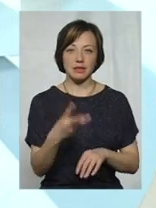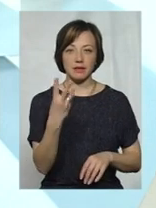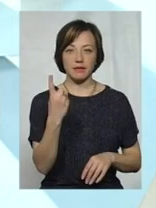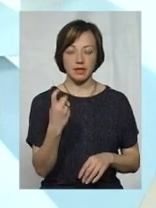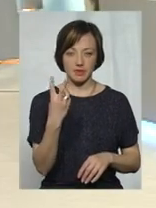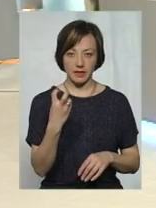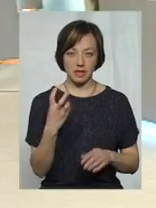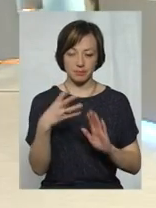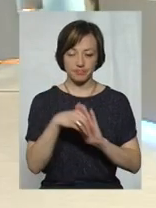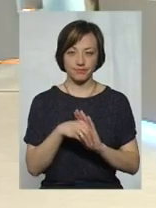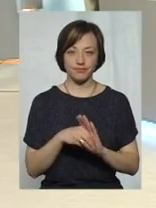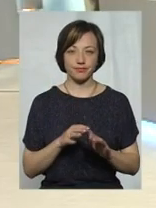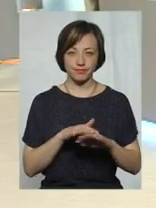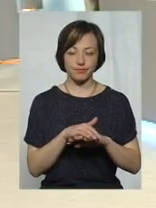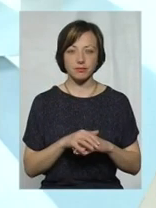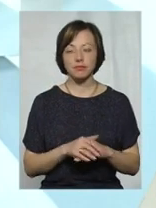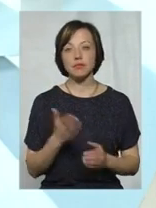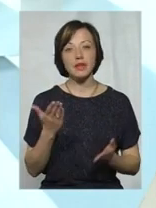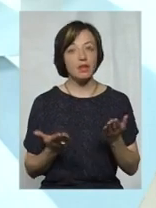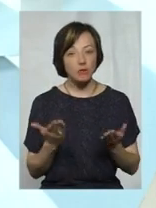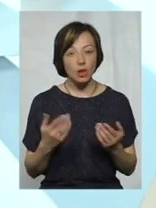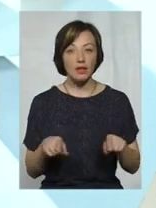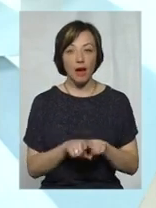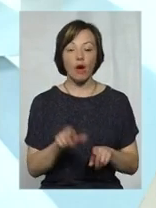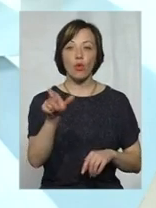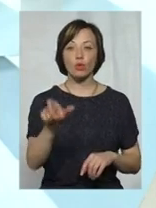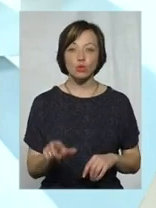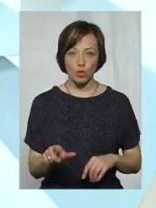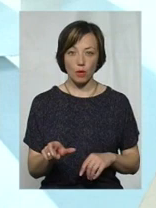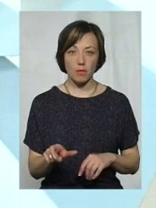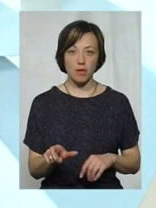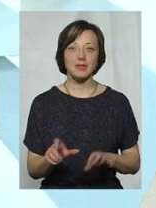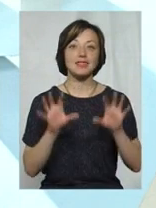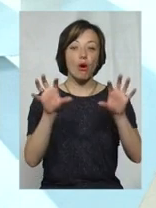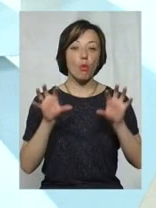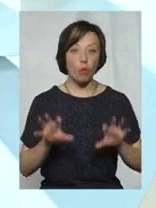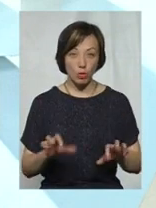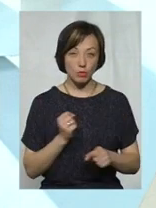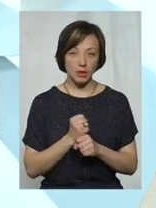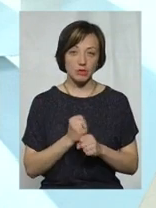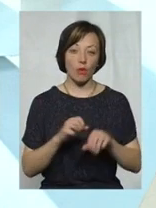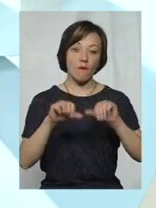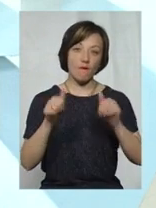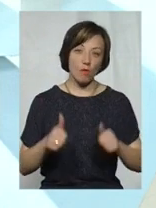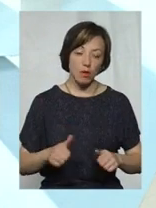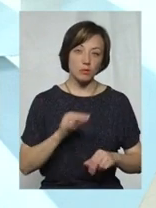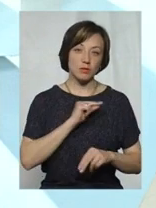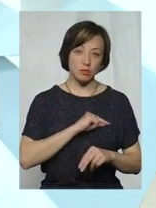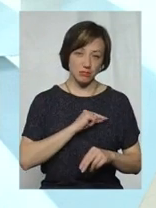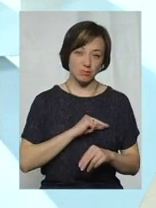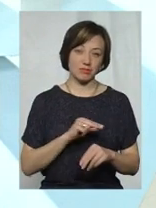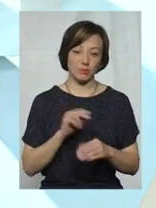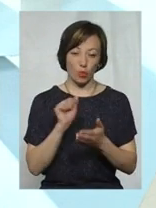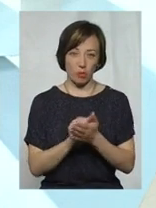гривень. Але якщо така особа легально працює, тобто оформила свої трудові відносини,